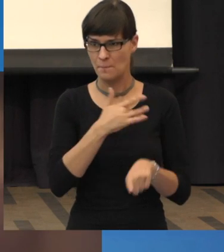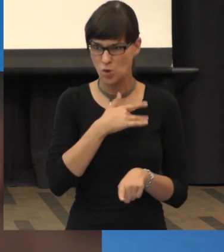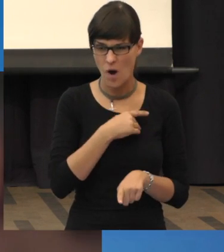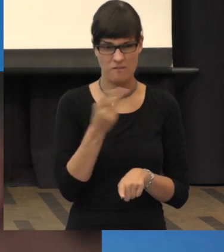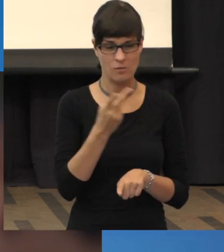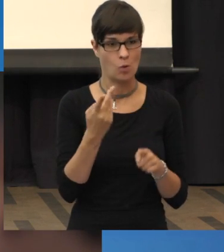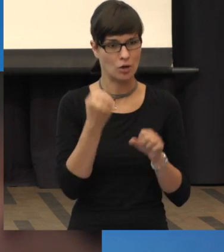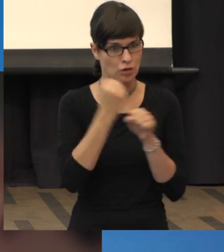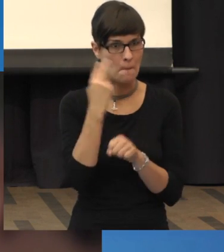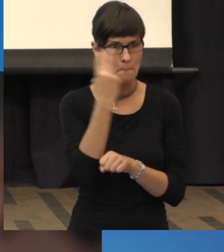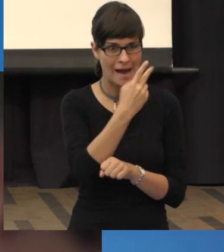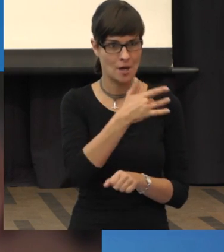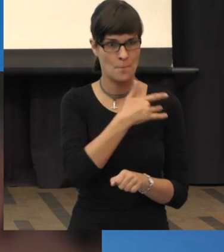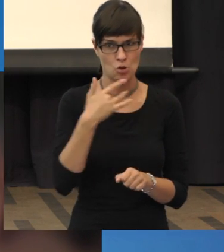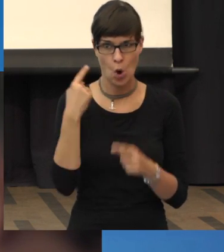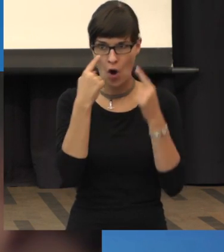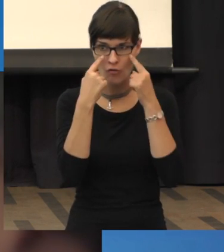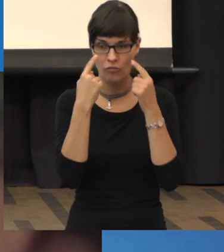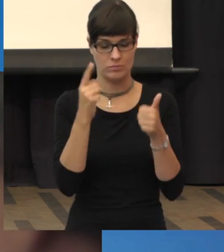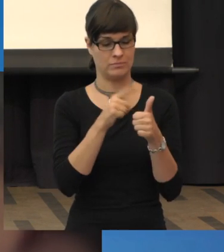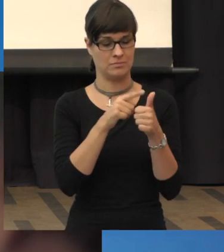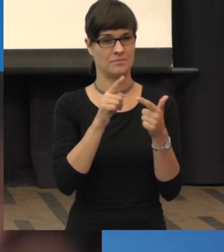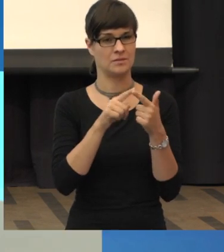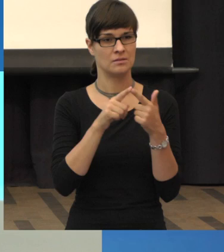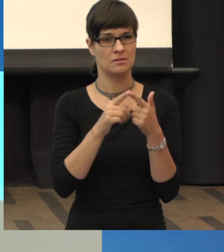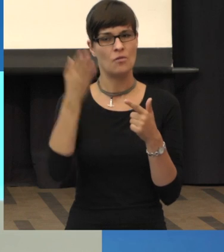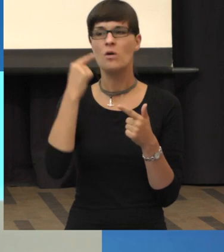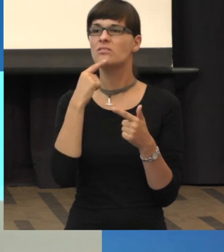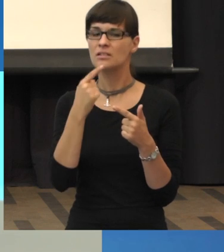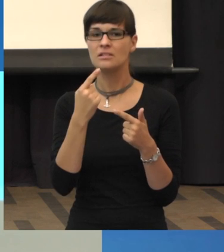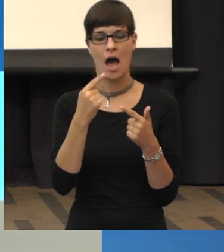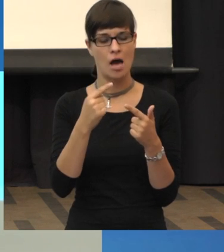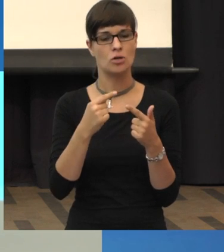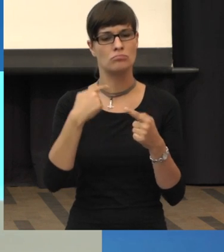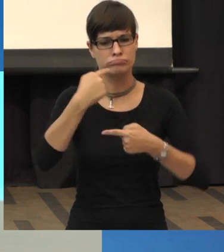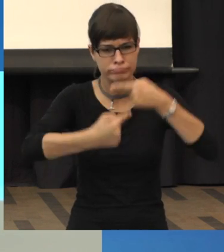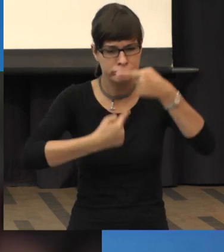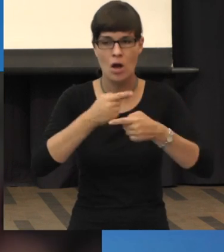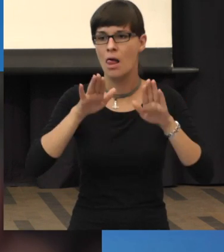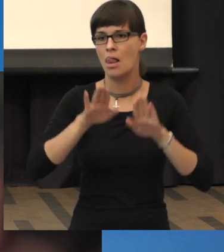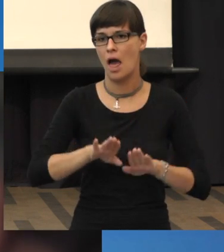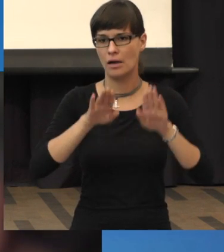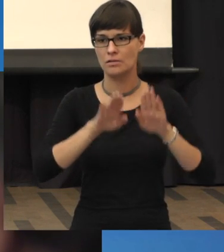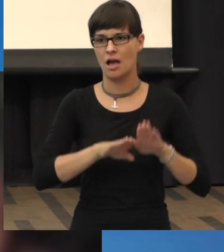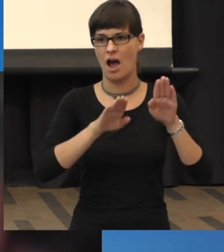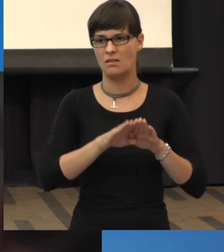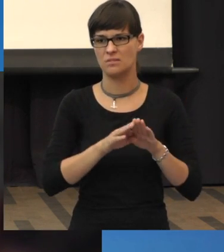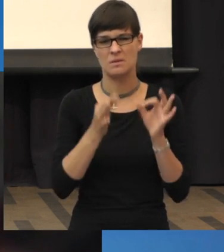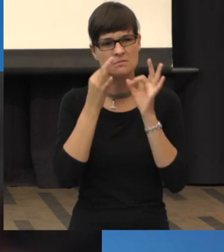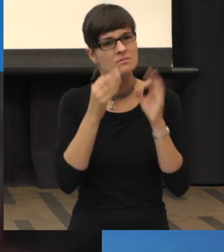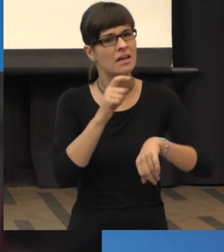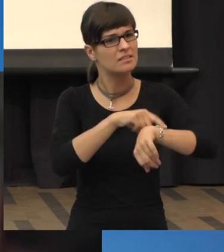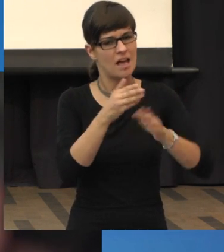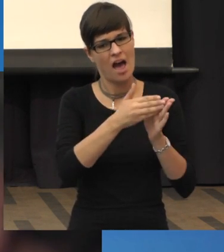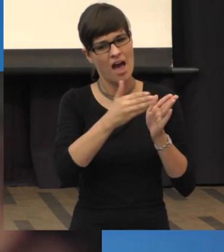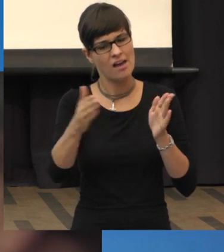Und die zweite Frage ist, Sie sagten vorher, es schreitet sehr langsam voran. Kann man das konkret erfassen? In welchen Zeiträumen spielt